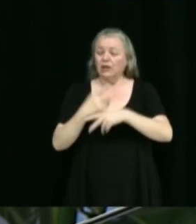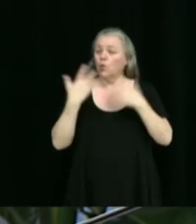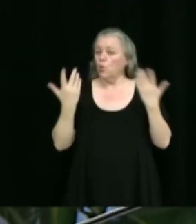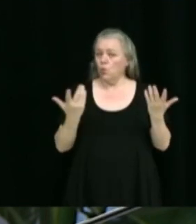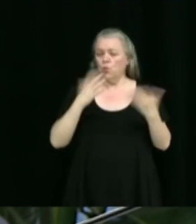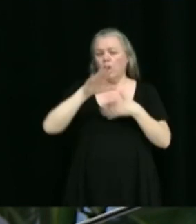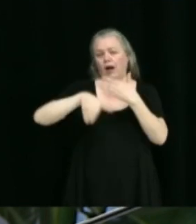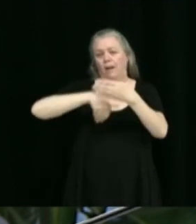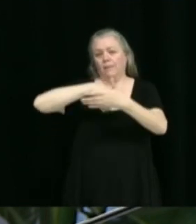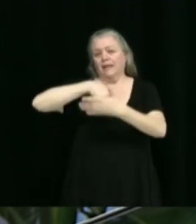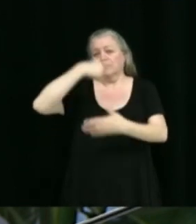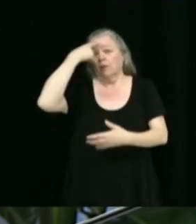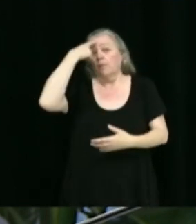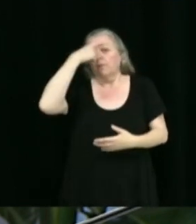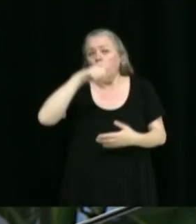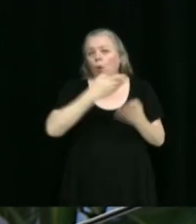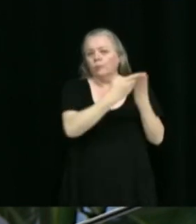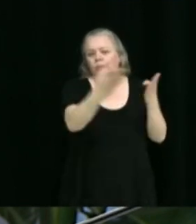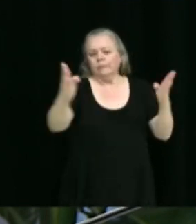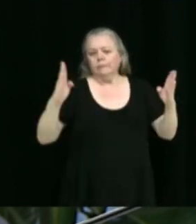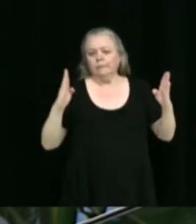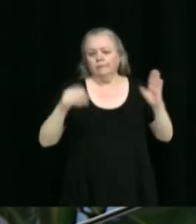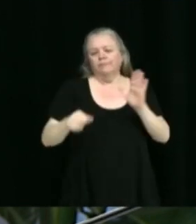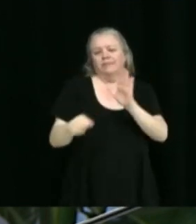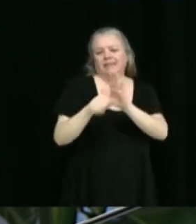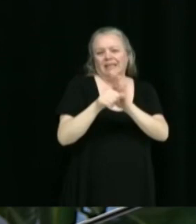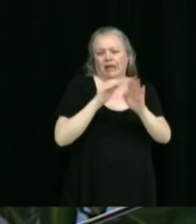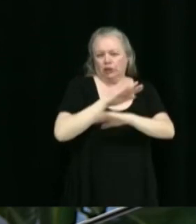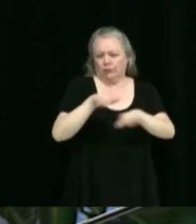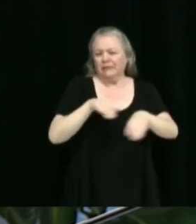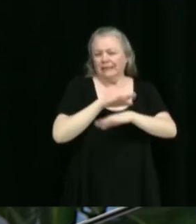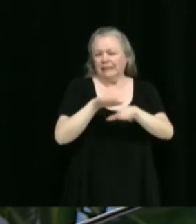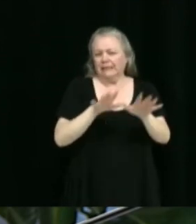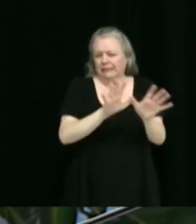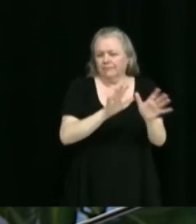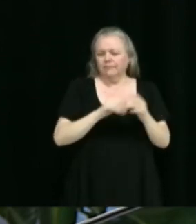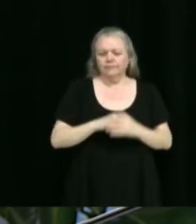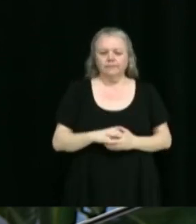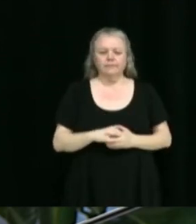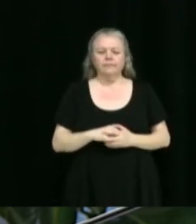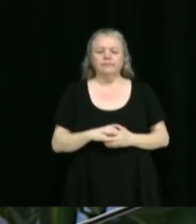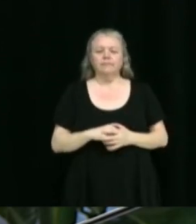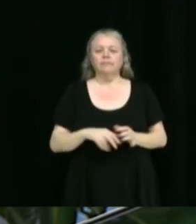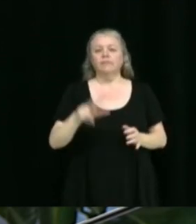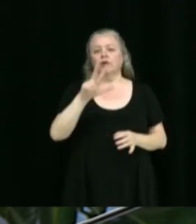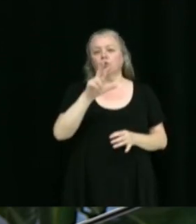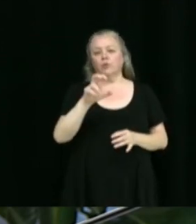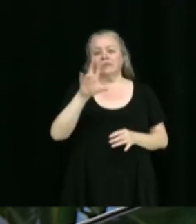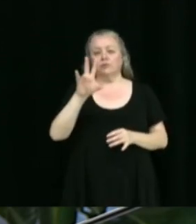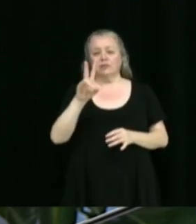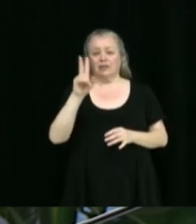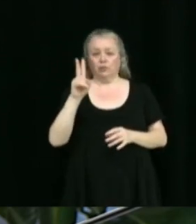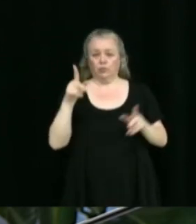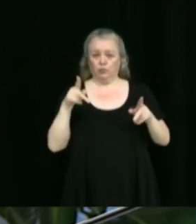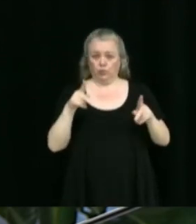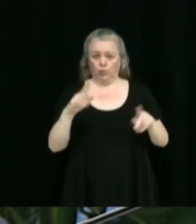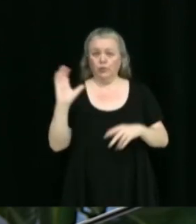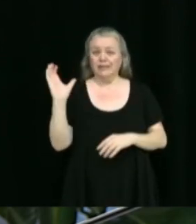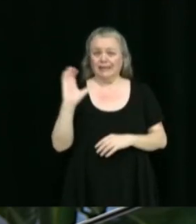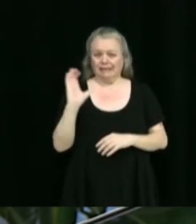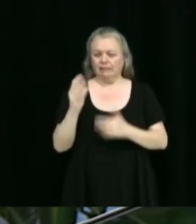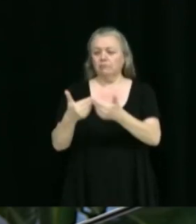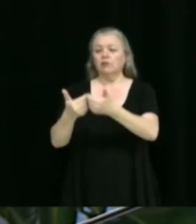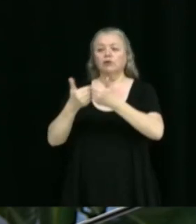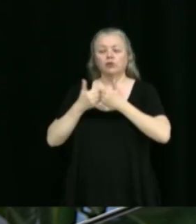permettant de dissimuler la piscine. Pour le 372 rue Catherine, il s'agit d'accepter la demande